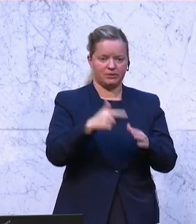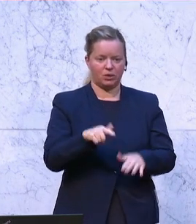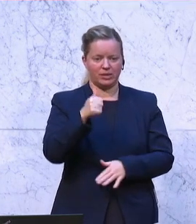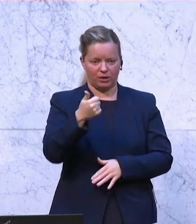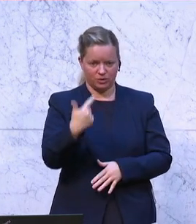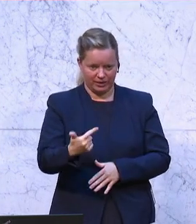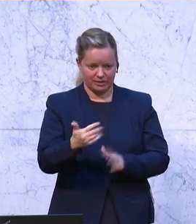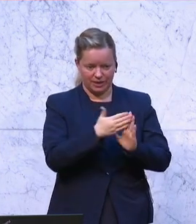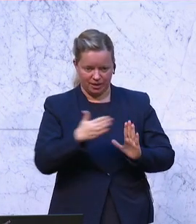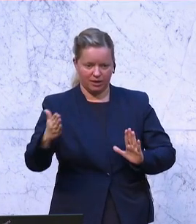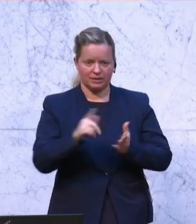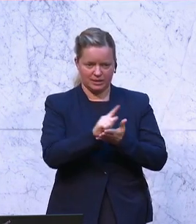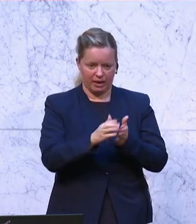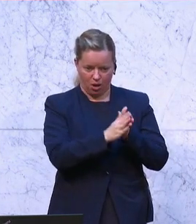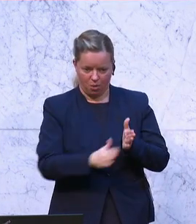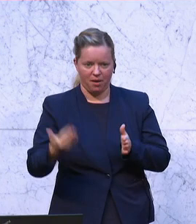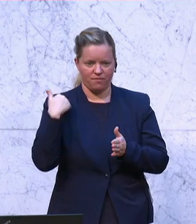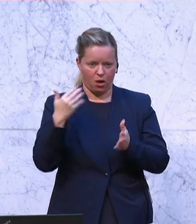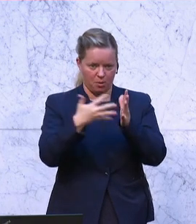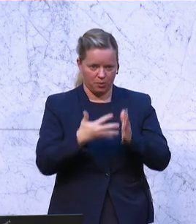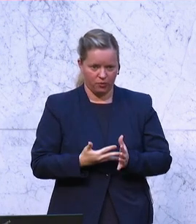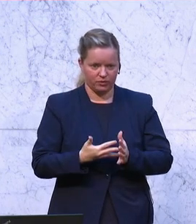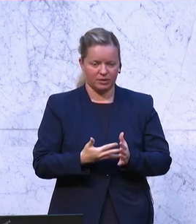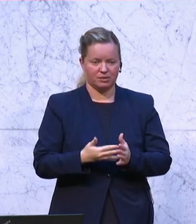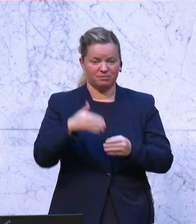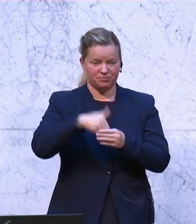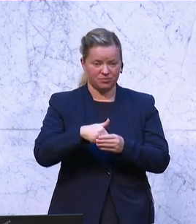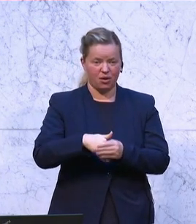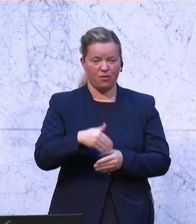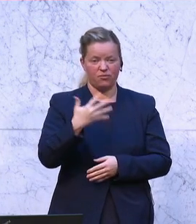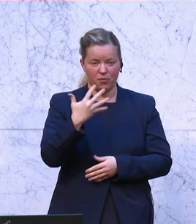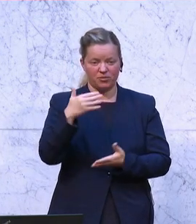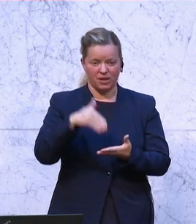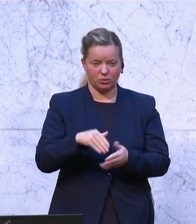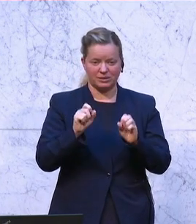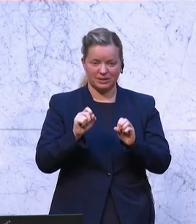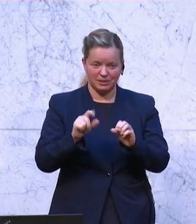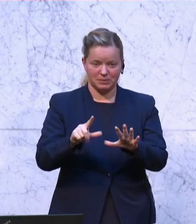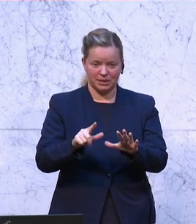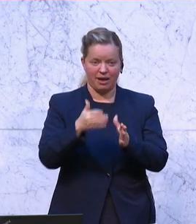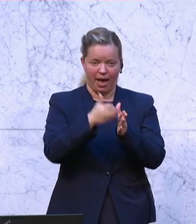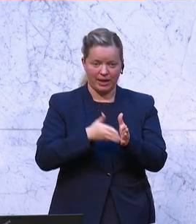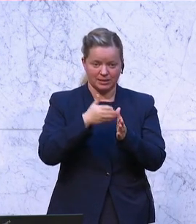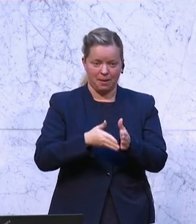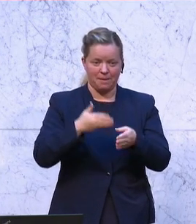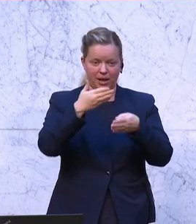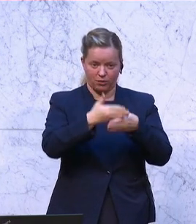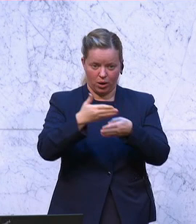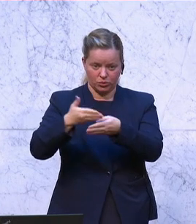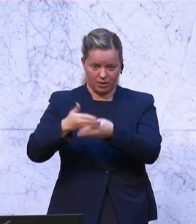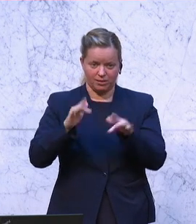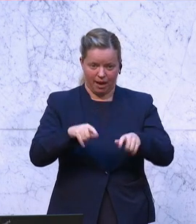2021 gab es in Österreich 5.017 Eisenbahnkreuzungen.